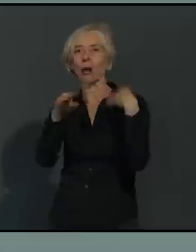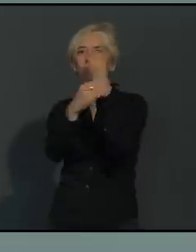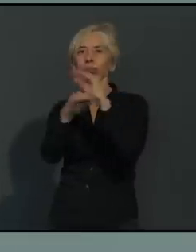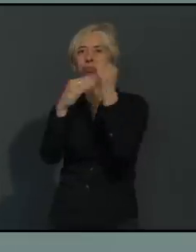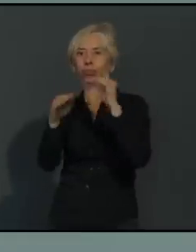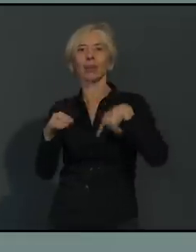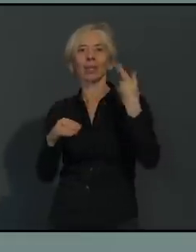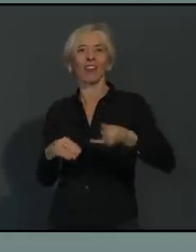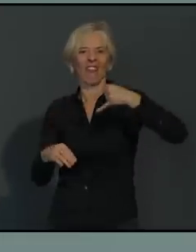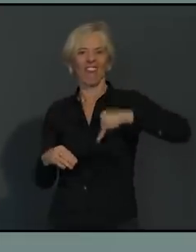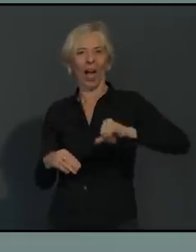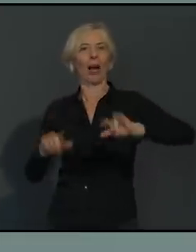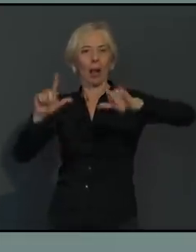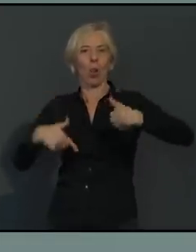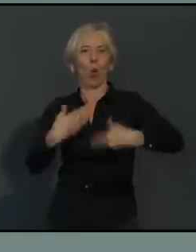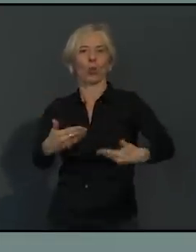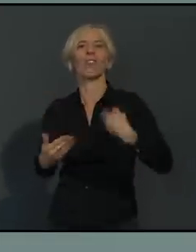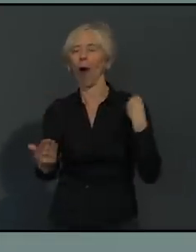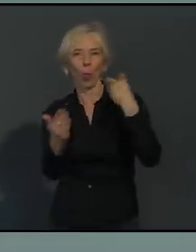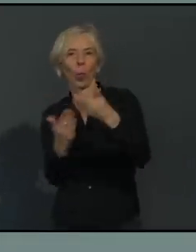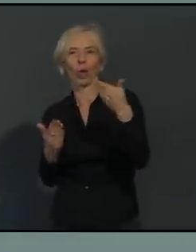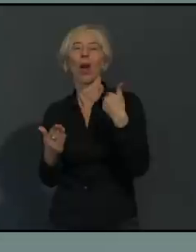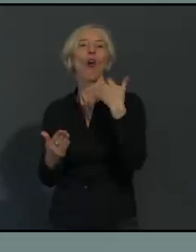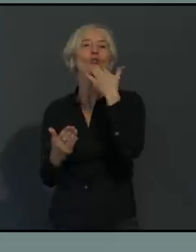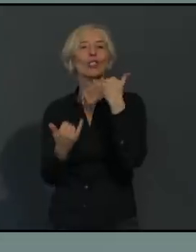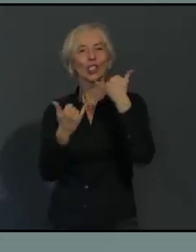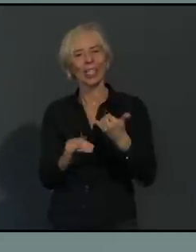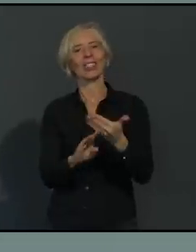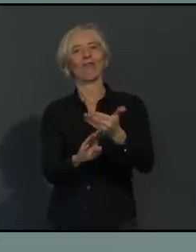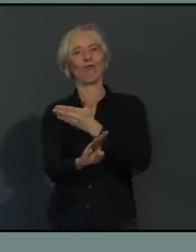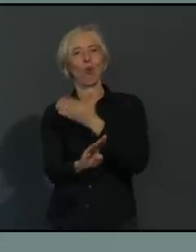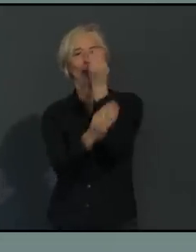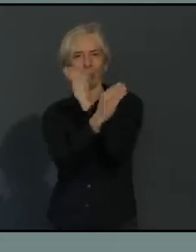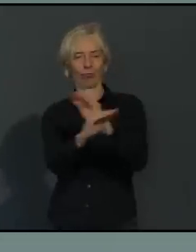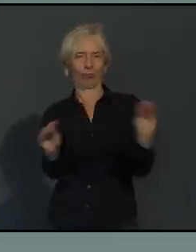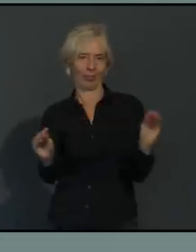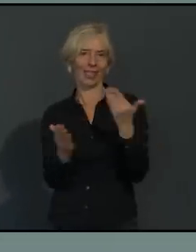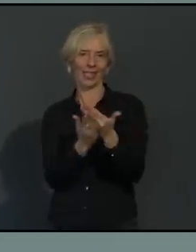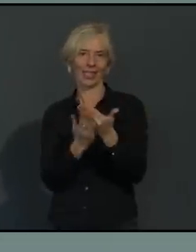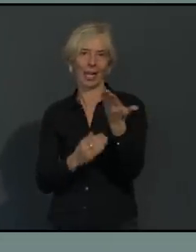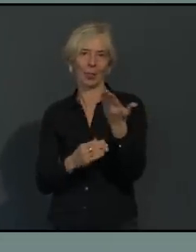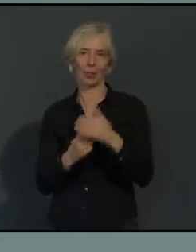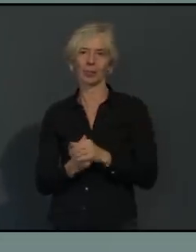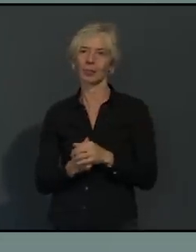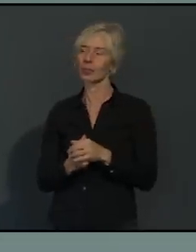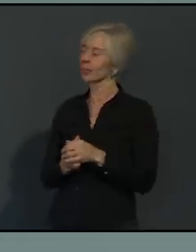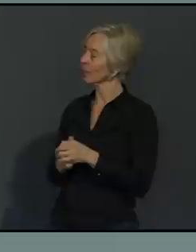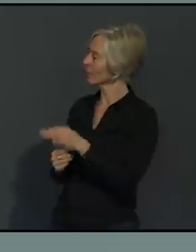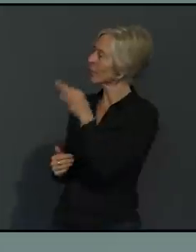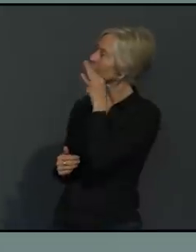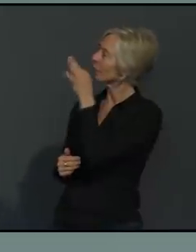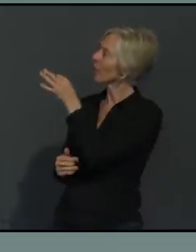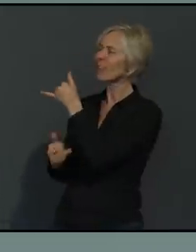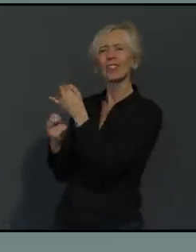getreten sind. Gibt es denn Bestrebungen, die Bußgelder, die Höhe der Bußgelder zu erhöhen, wenn sich jemand jetzt nicht an die